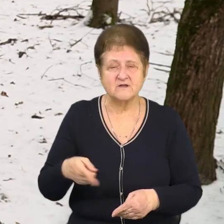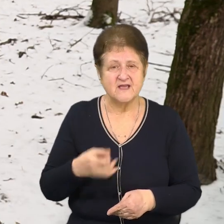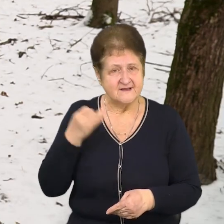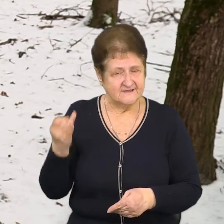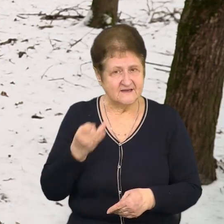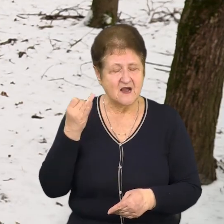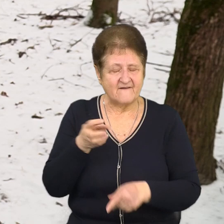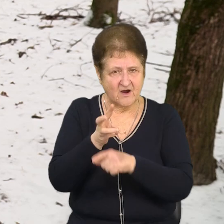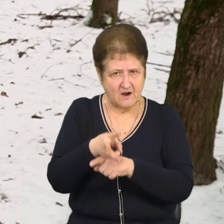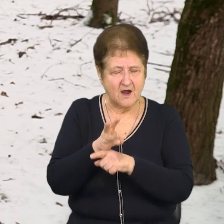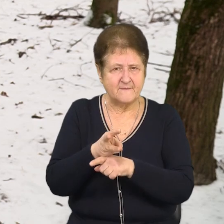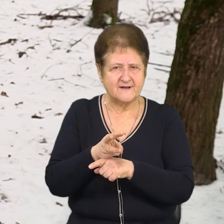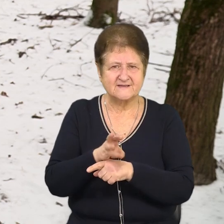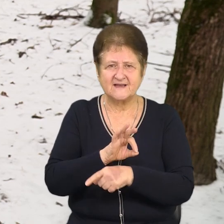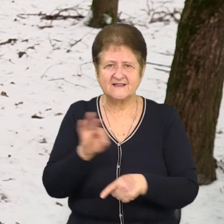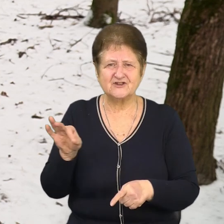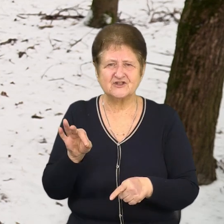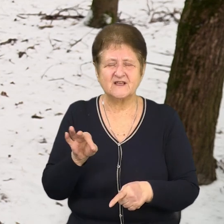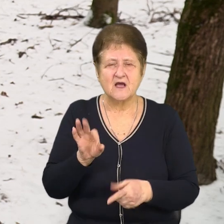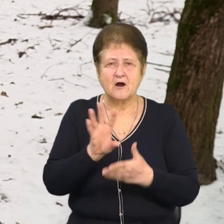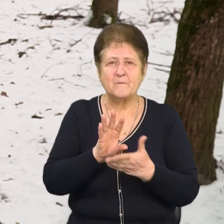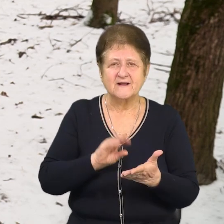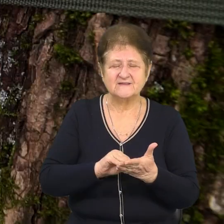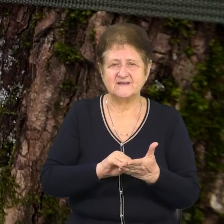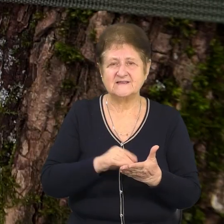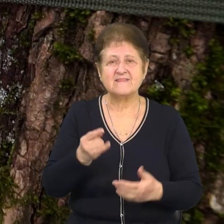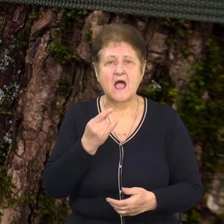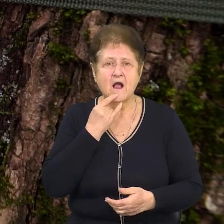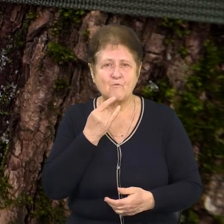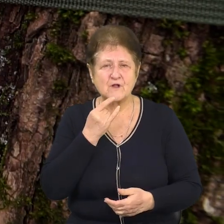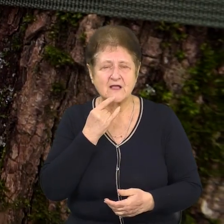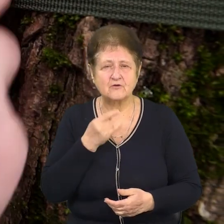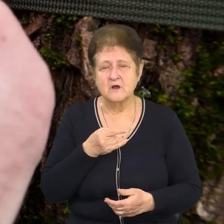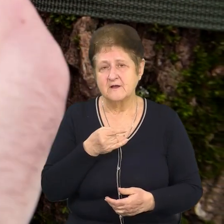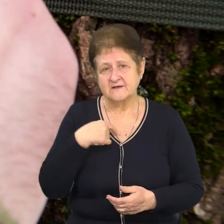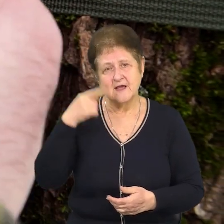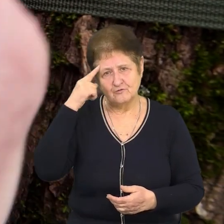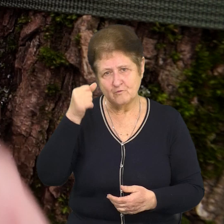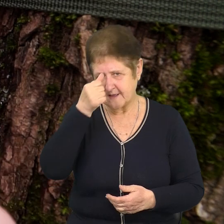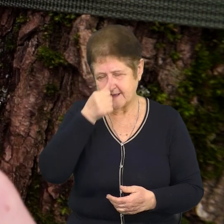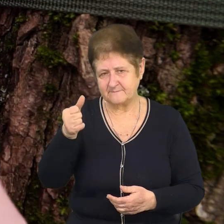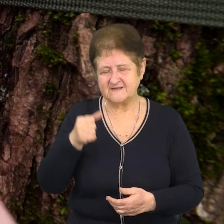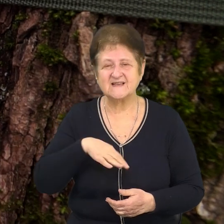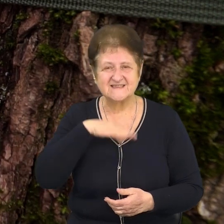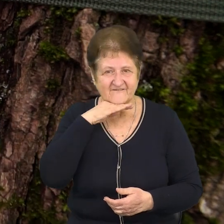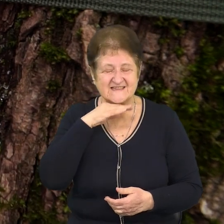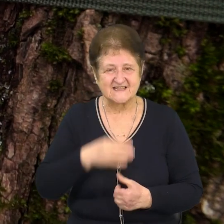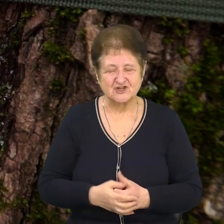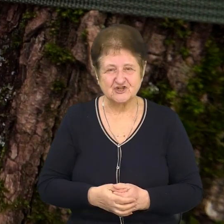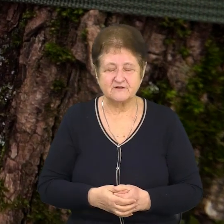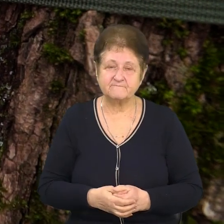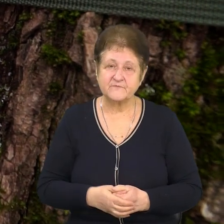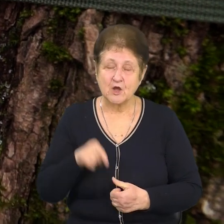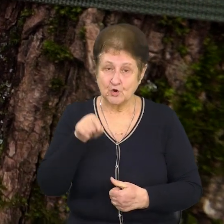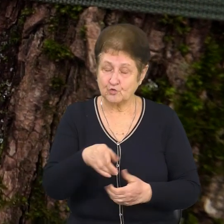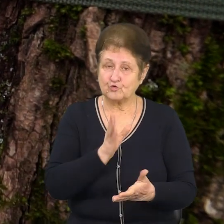це дуже кльовий зразочок. Вона на акумуляторах. Акумуляторів, я думаю, на місяць має точно вистачити. Тут